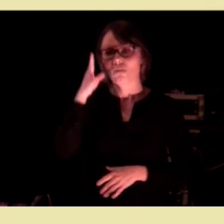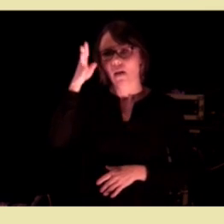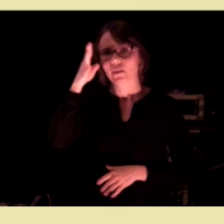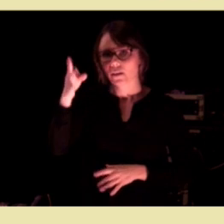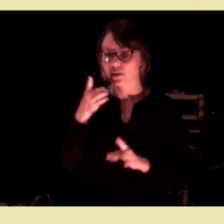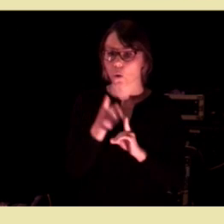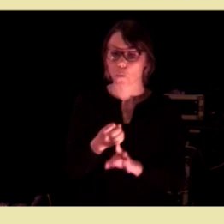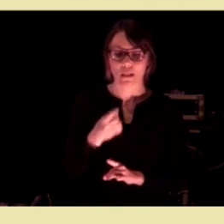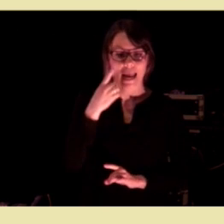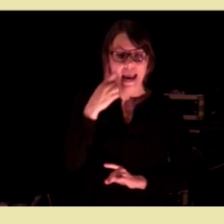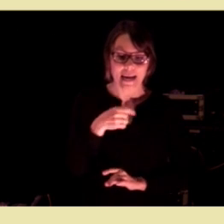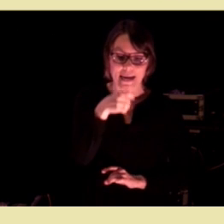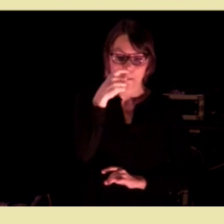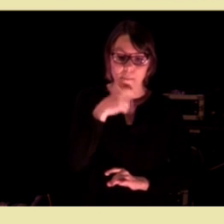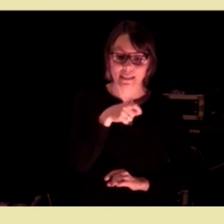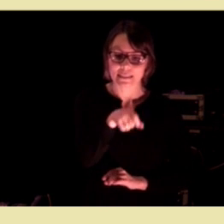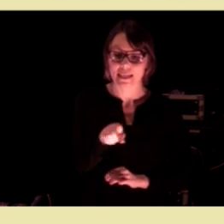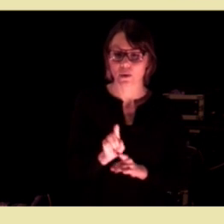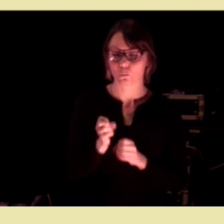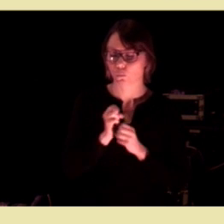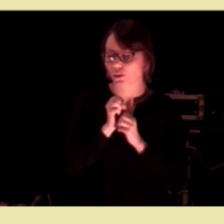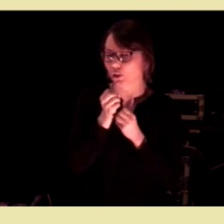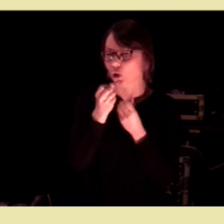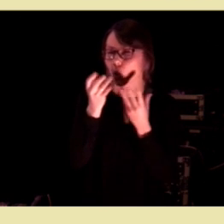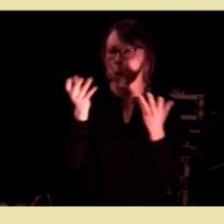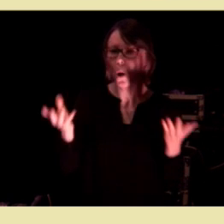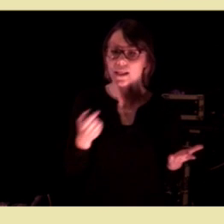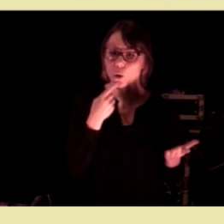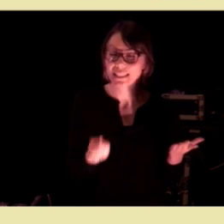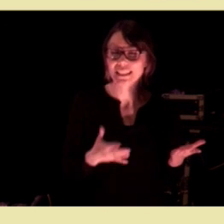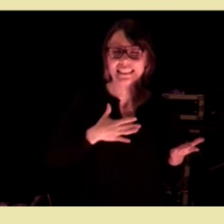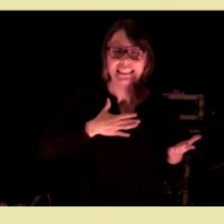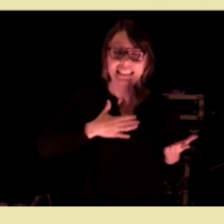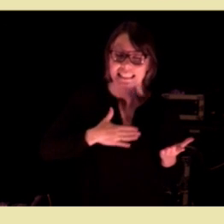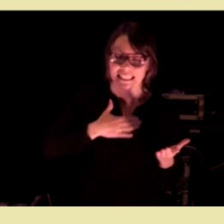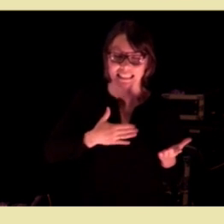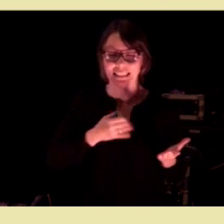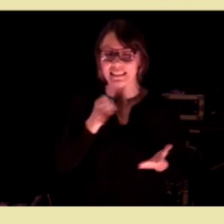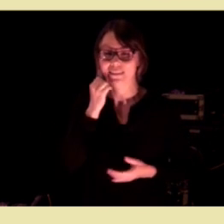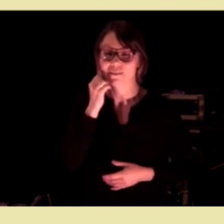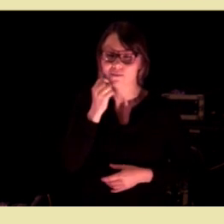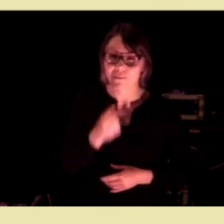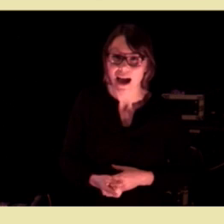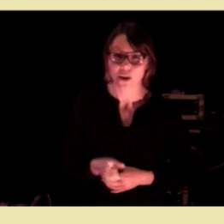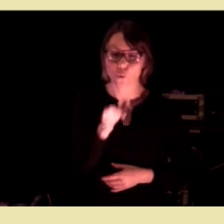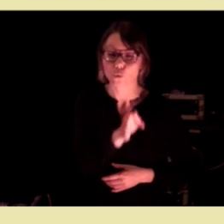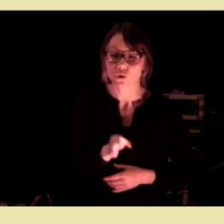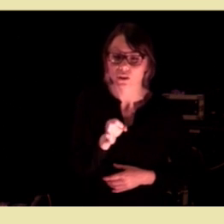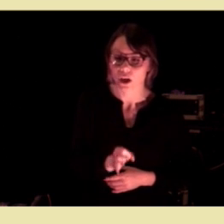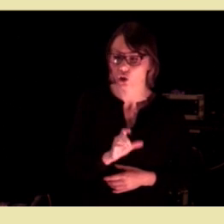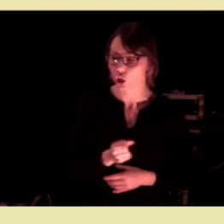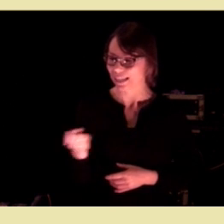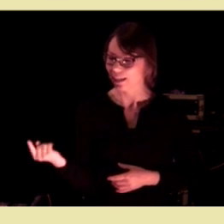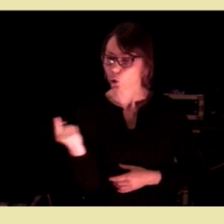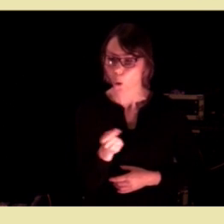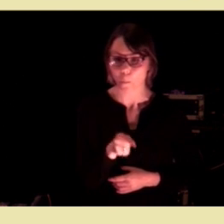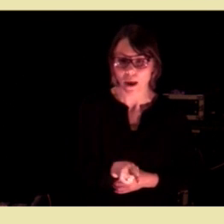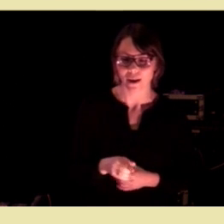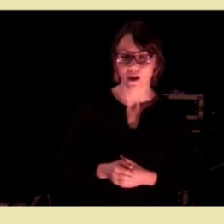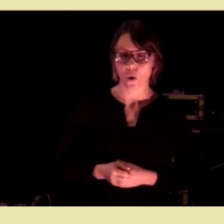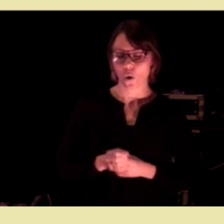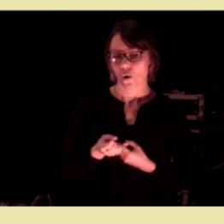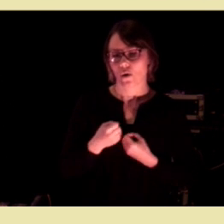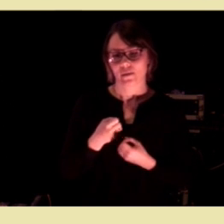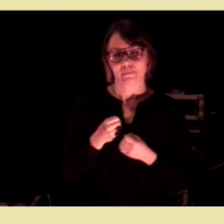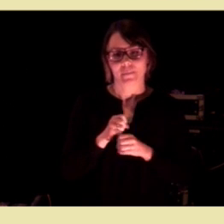møte eldre mennesker som stråler opp og sier at vi gleder oss til hver onsdag, for da kommer de, og de